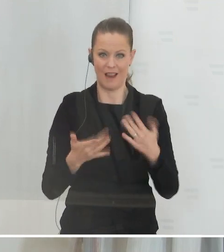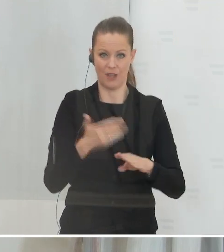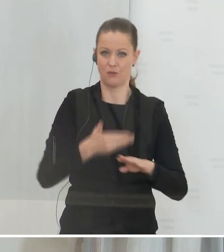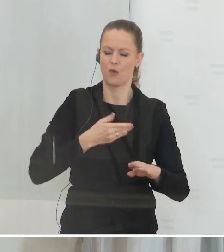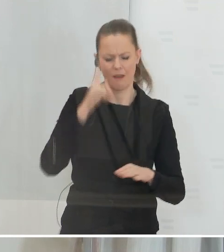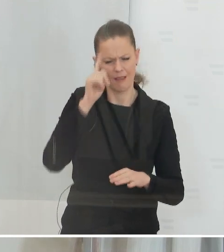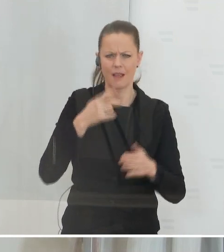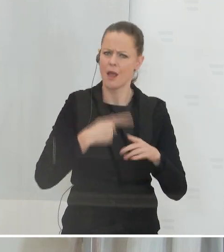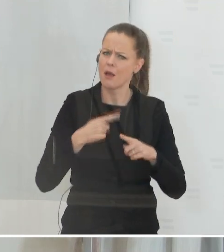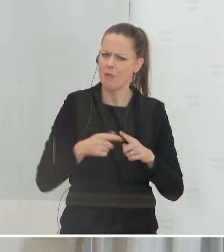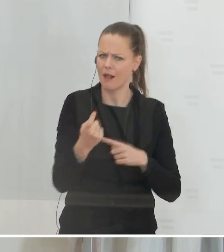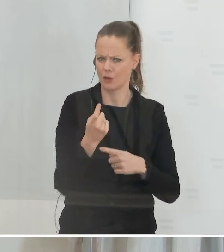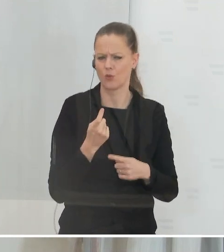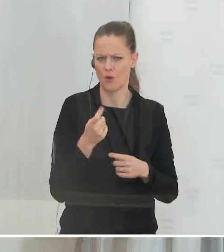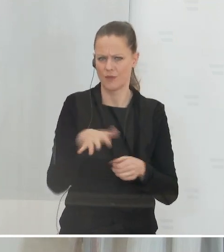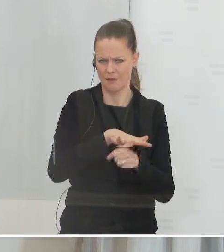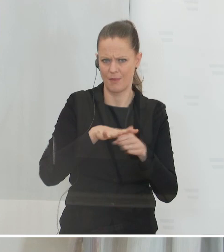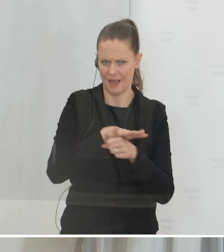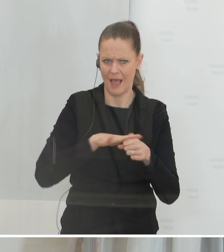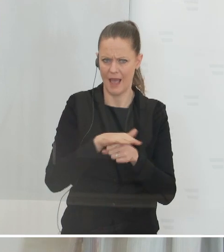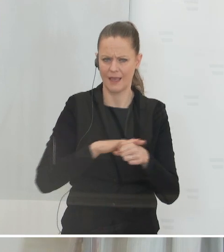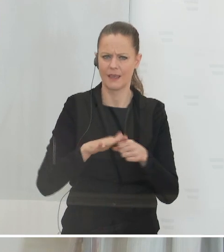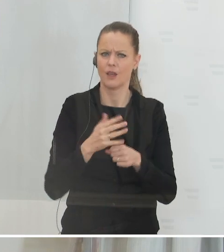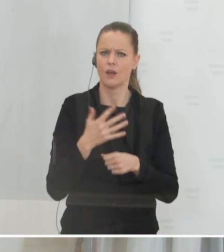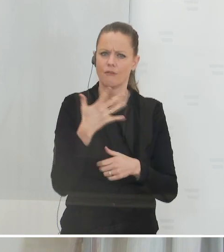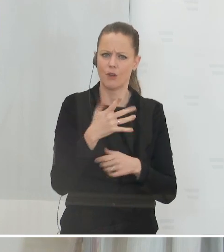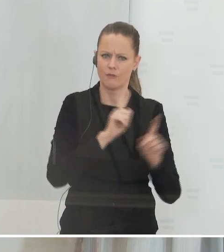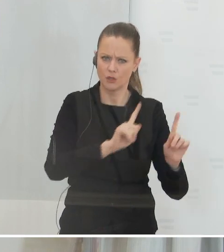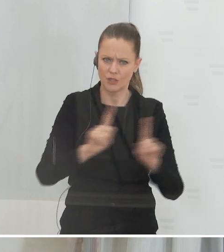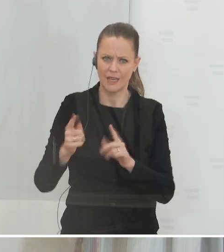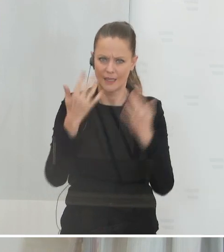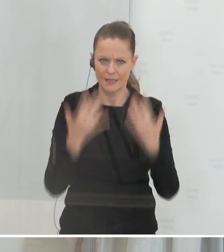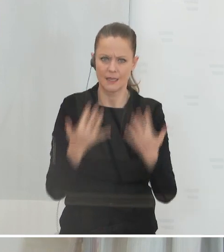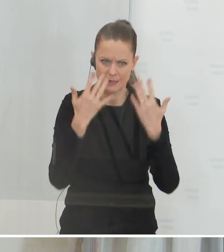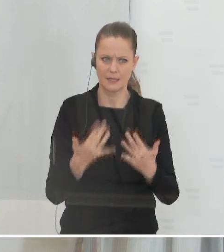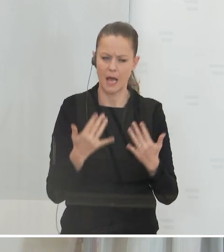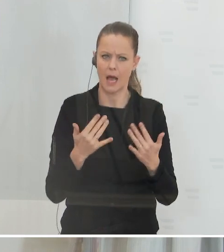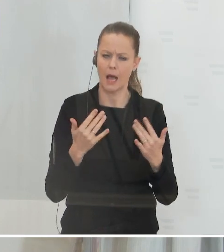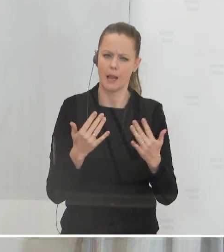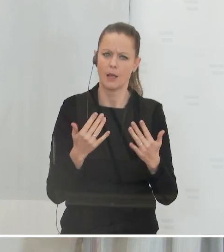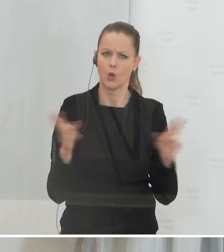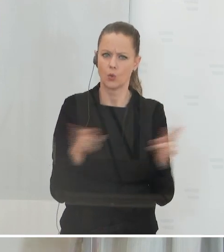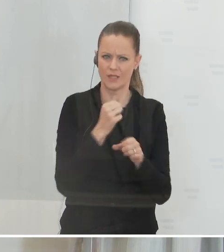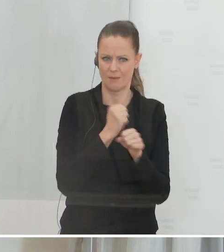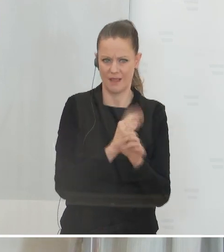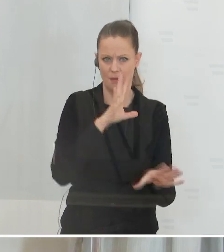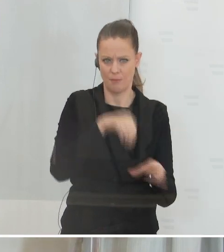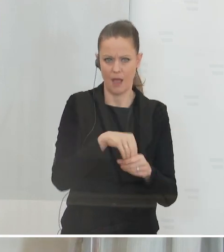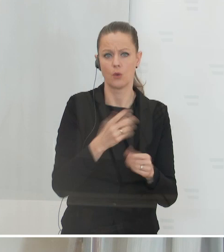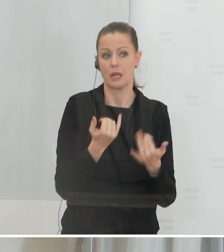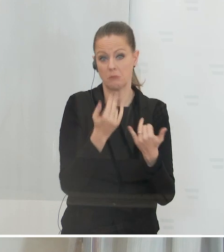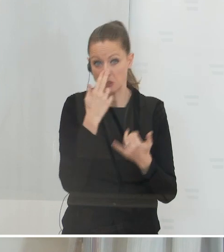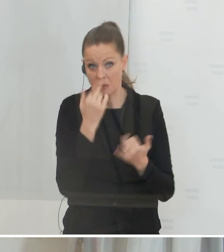bald in den Bereich, wo wir eine niedrige fünfstellige Zahl an Menschen in Kurzarbeit haben werden. Und dann werden wir sehen, wie die Kurzarbeit